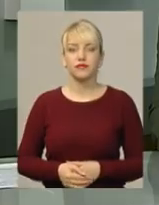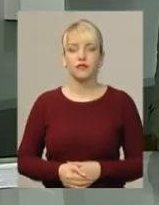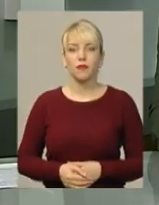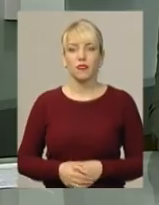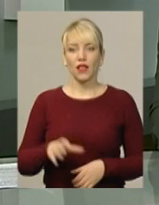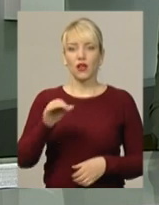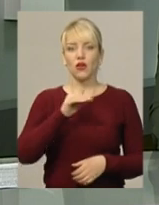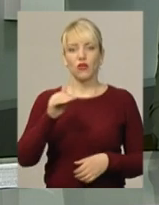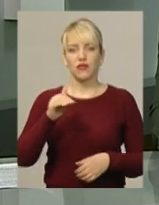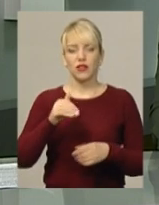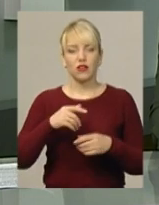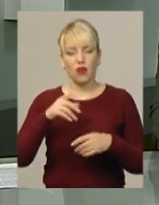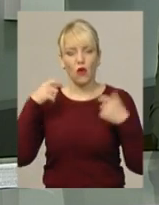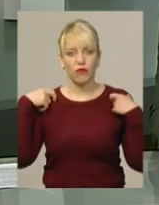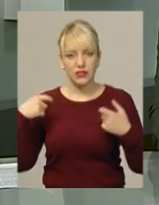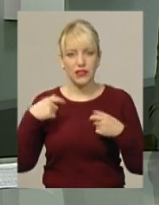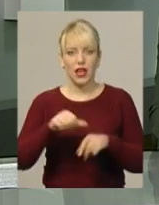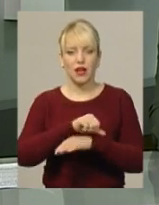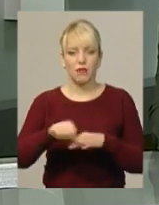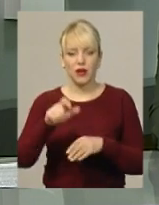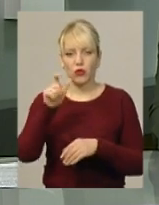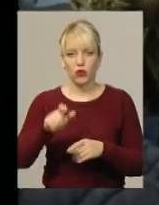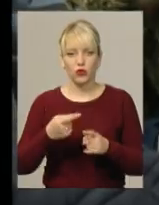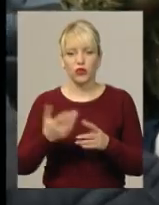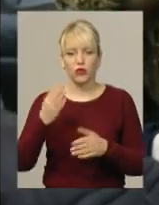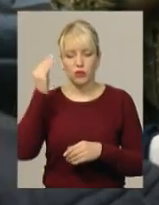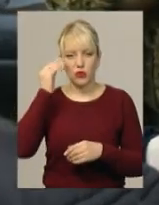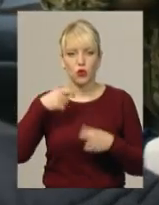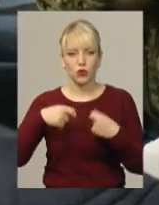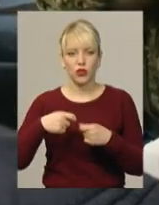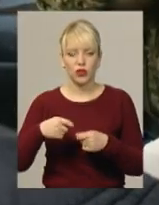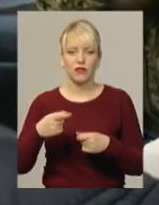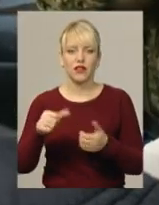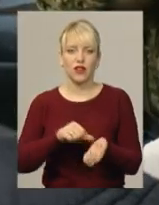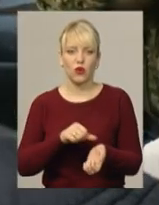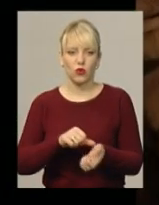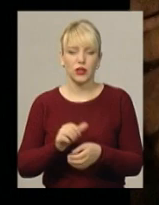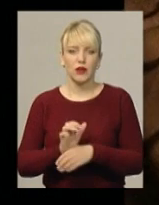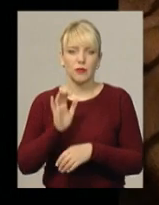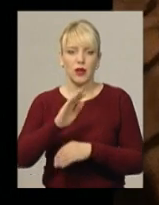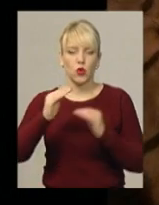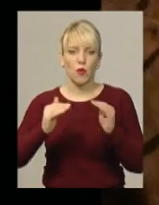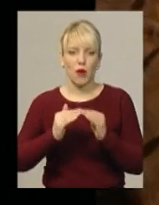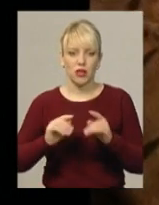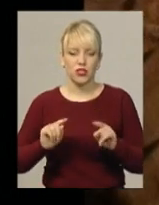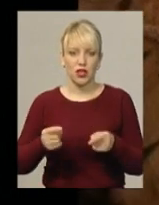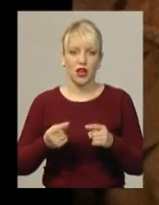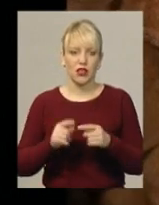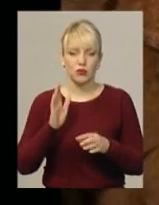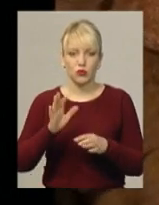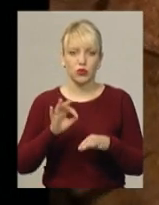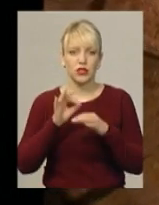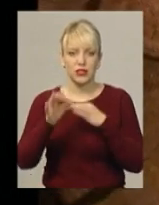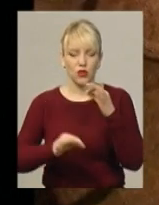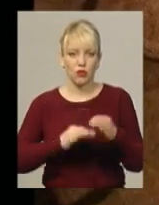Офіцера-прикордонника, якого підозрюють у торгівлі наркотиками, відправили під домашній арешт. Він цілодобово носитиме електронний браслет,